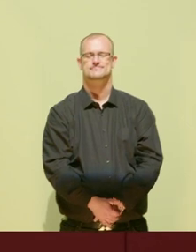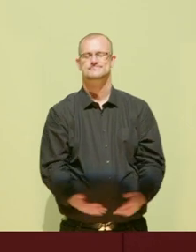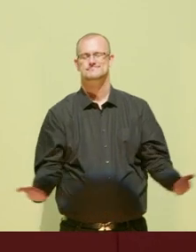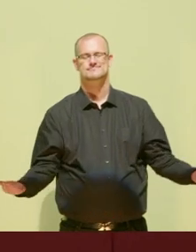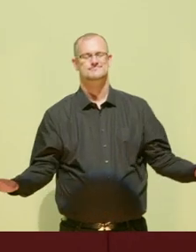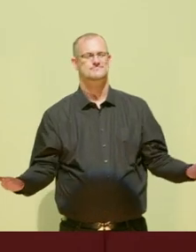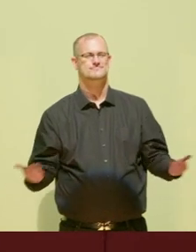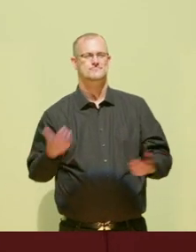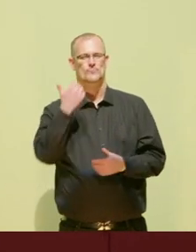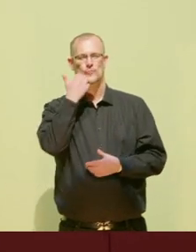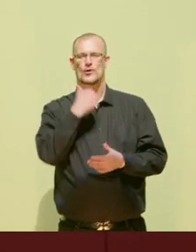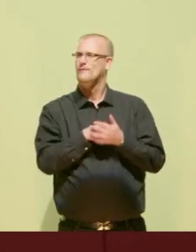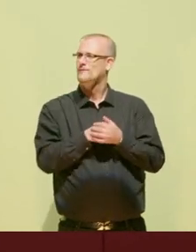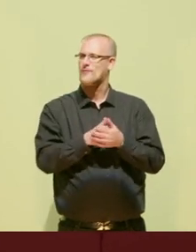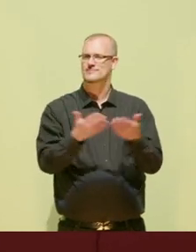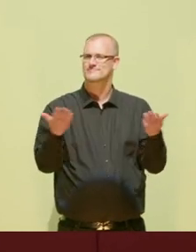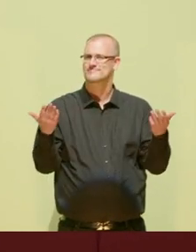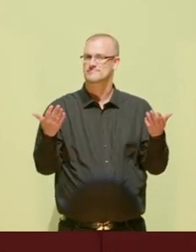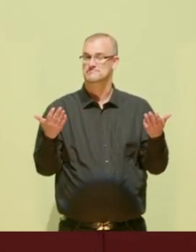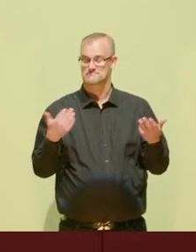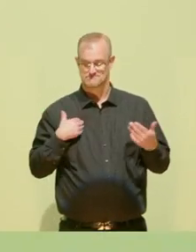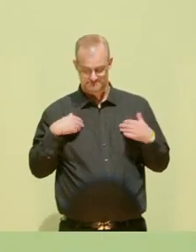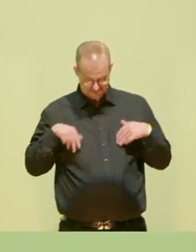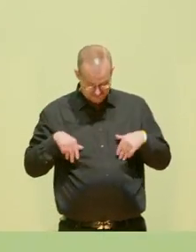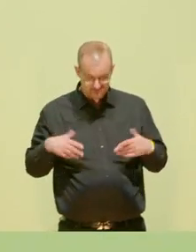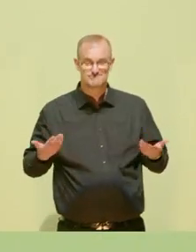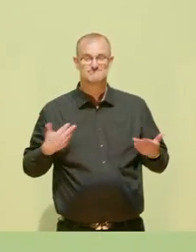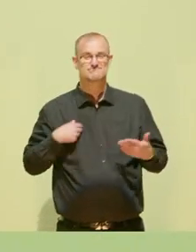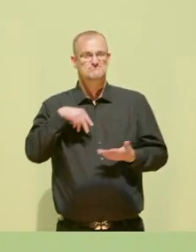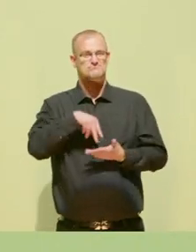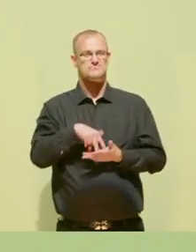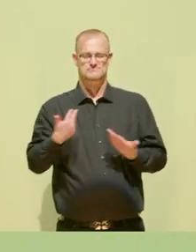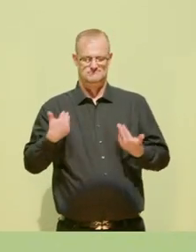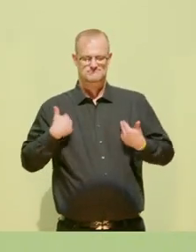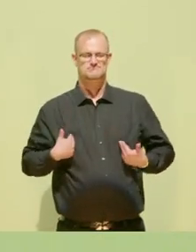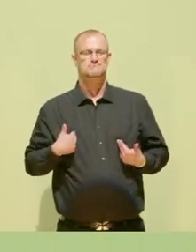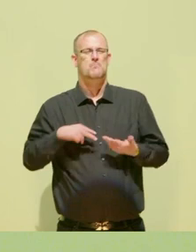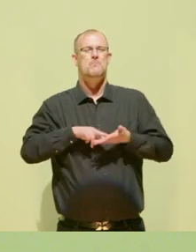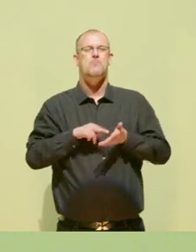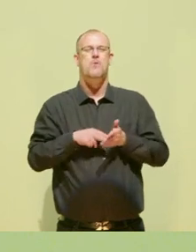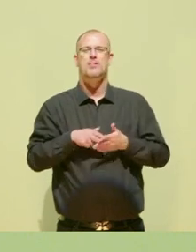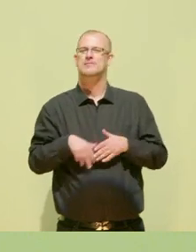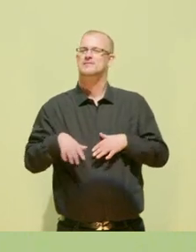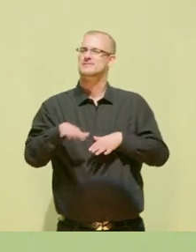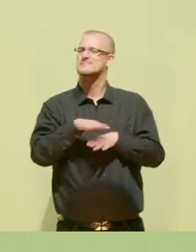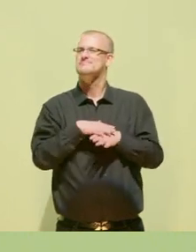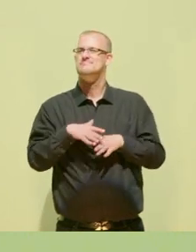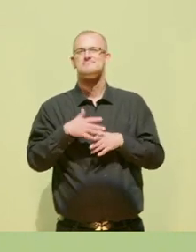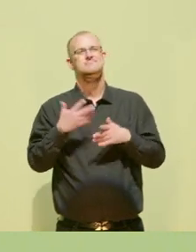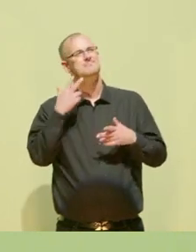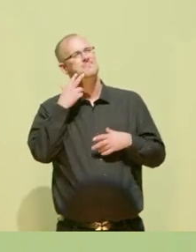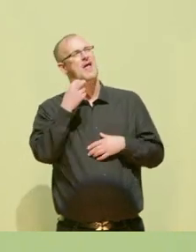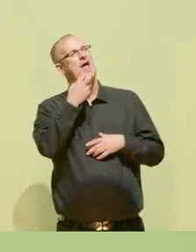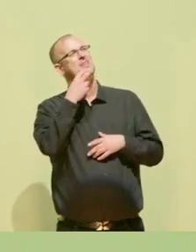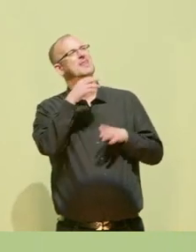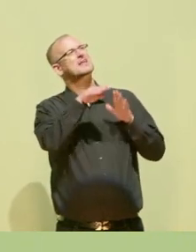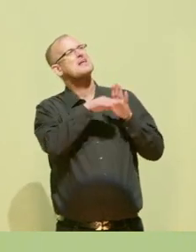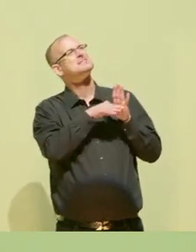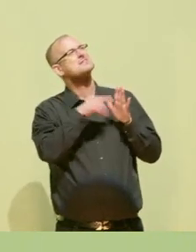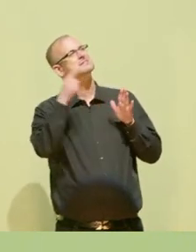Liebe Freundinnen und Freunde, ich stehe hier als Politikerin, die das Gebäudeenergiegesetz richtig findet.